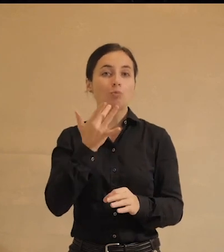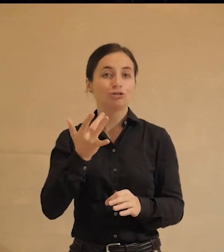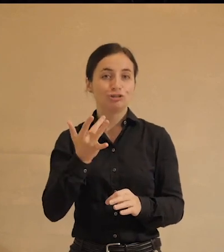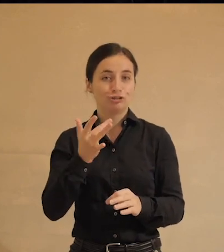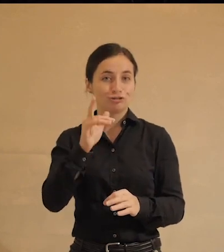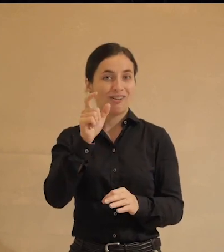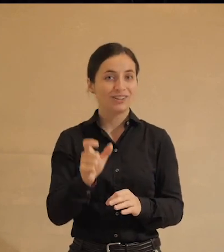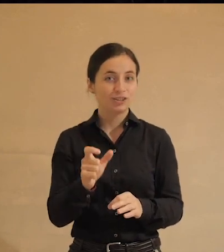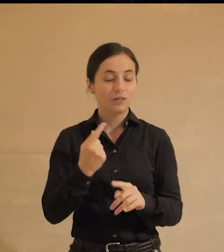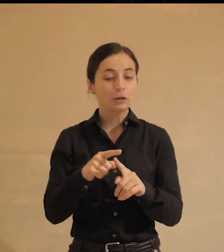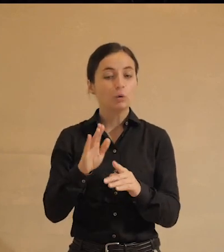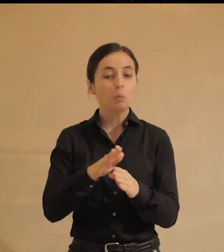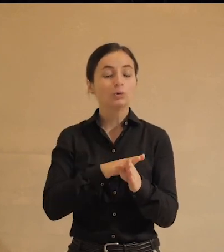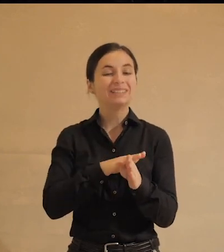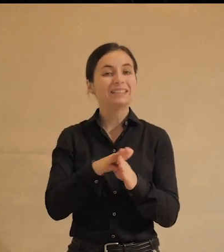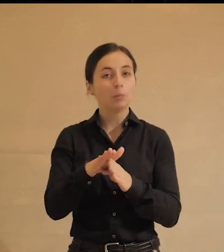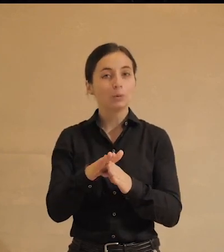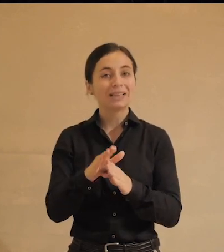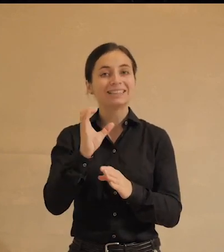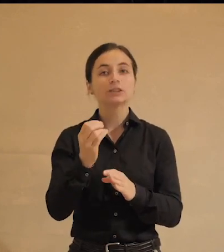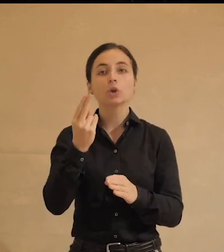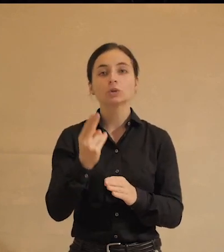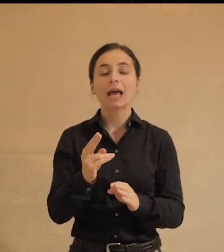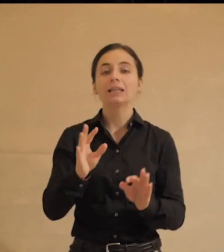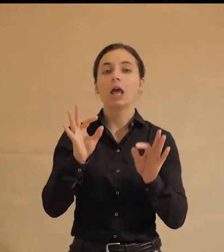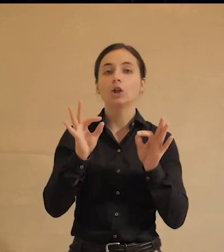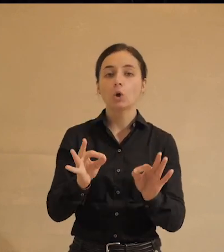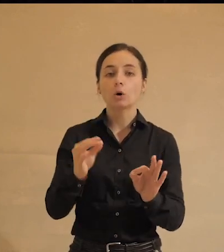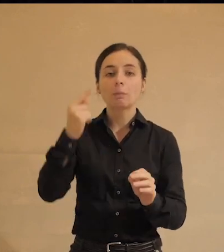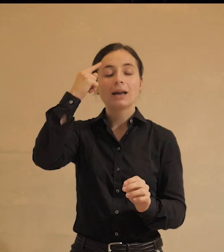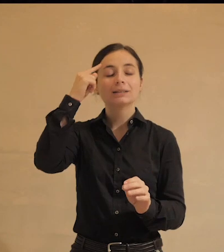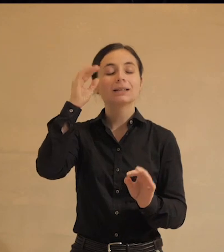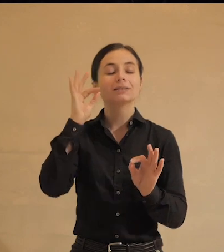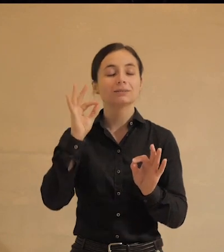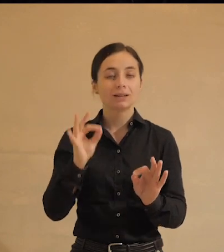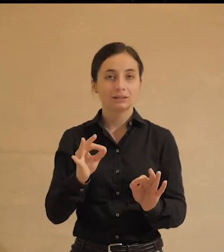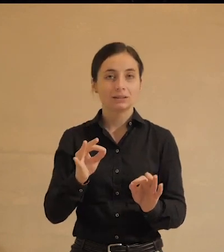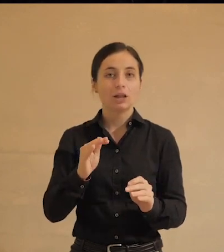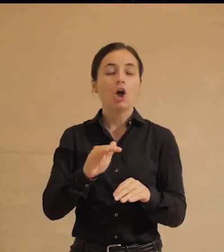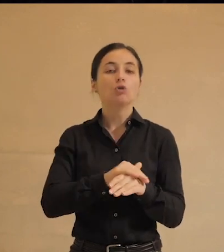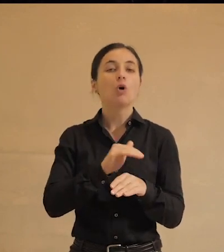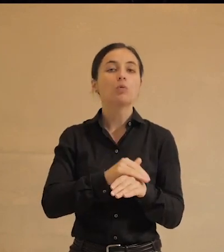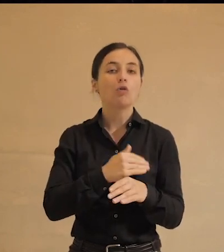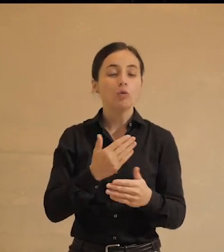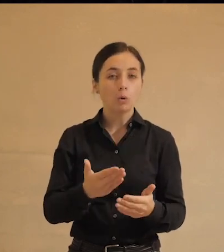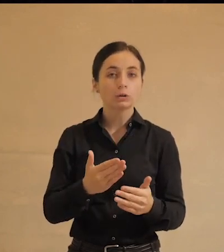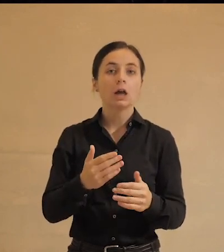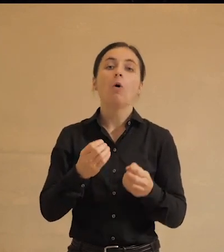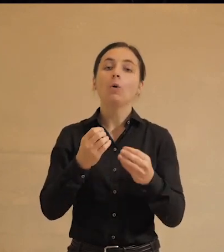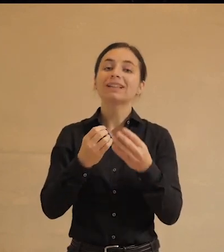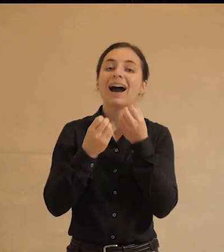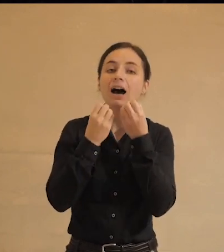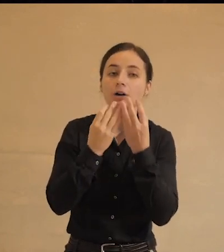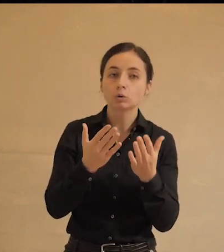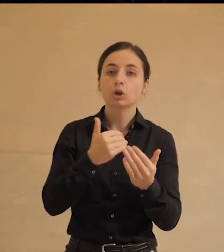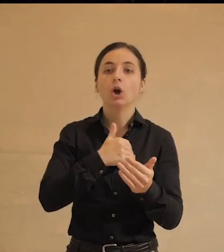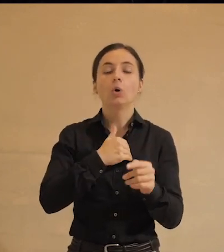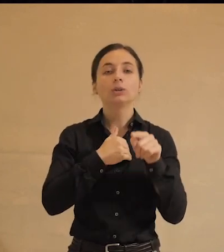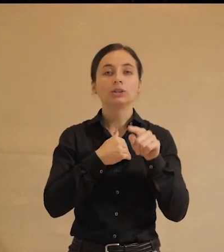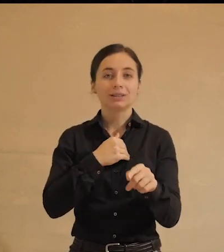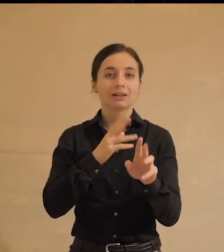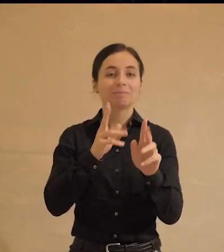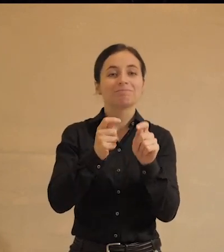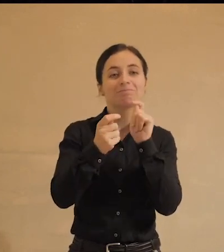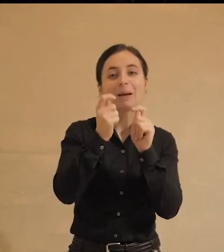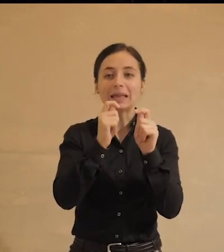который будет соблюдать социальные нормы сознательно, добровольно, потому что он хороший и хочет хорошего, и хочет тех плюшек,